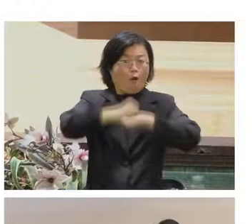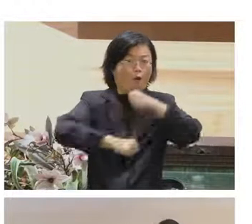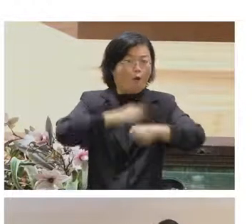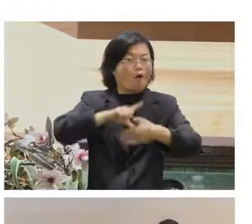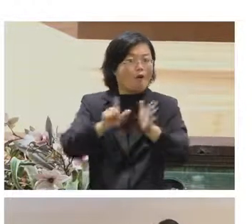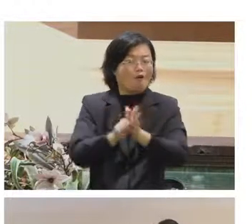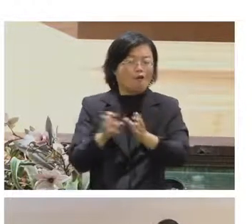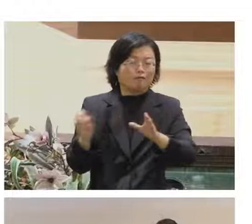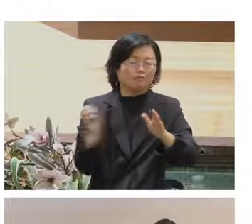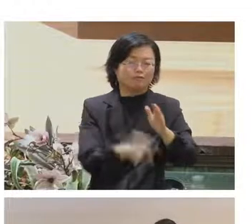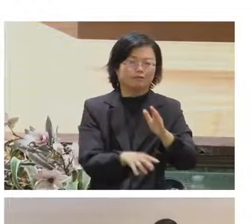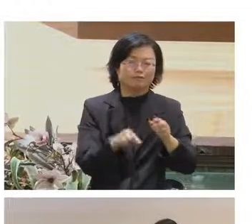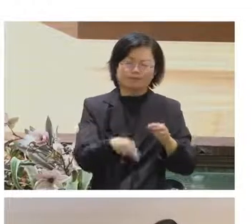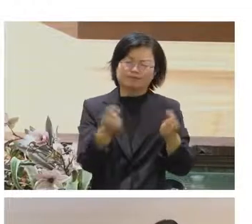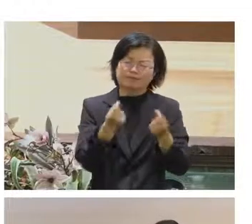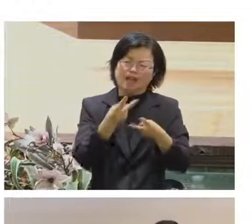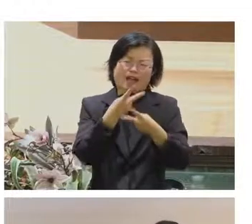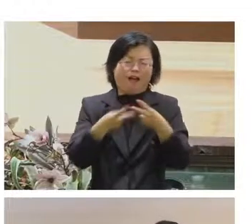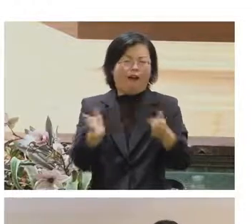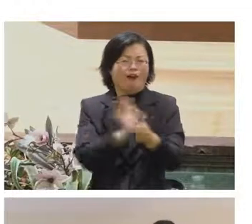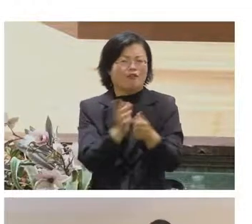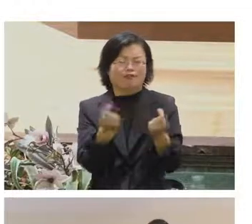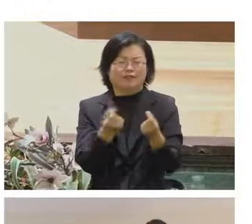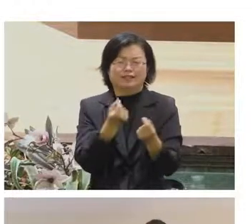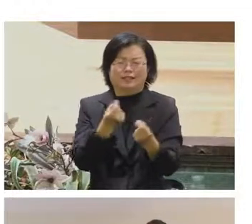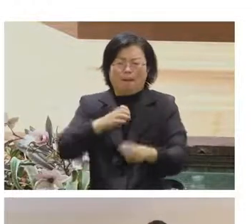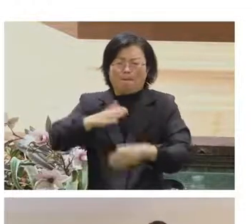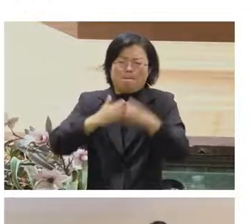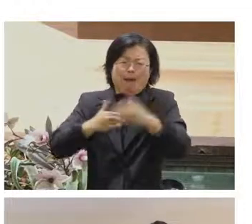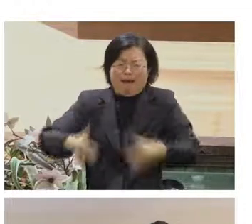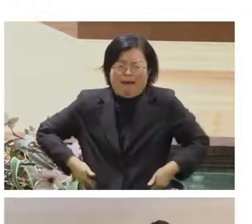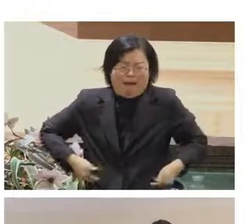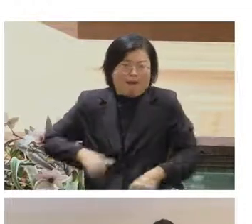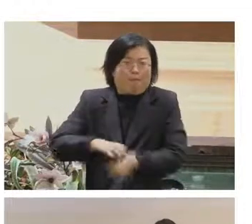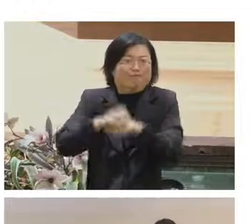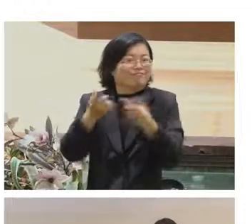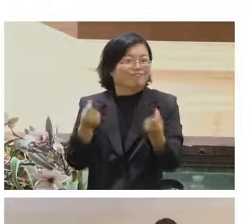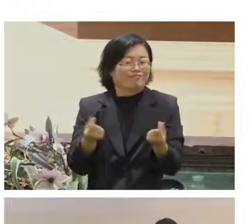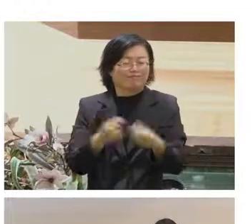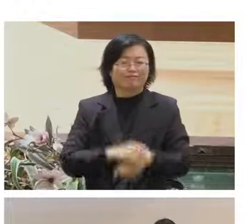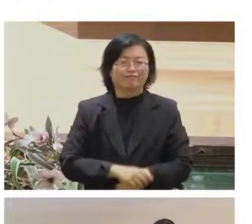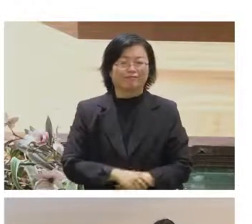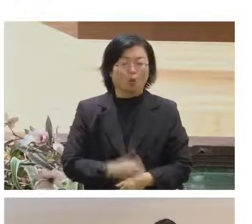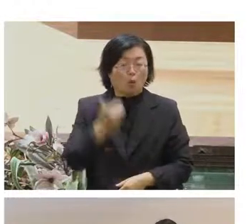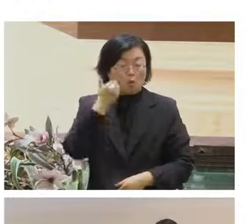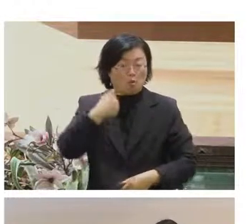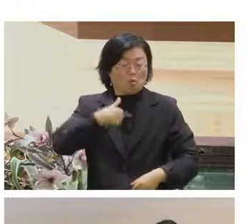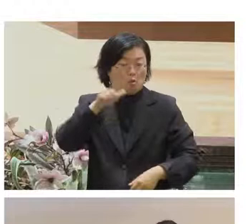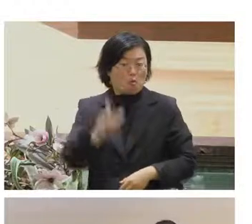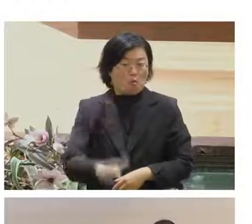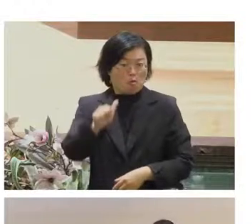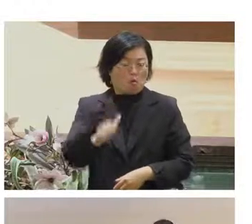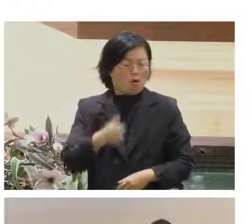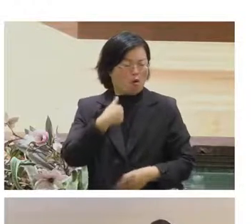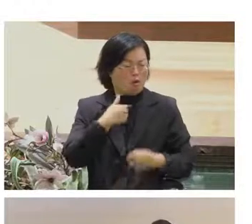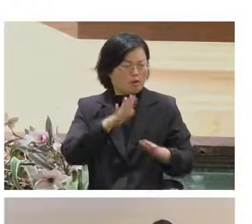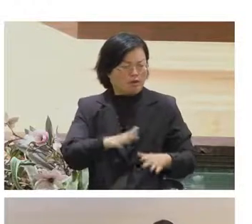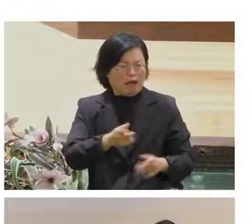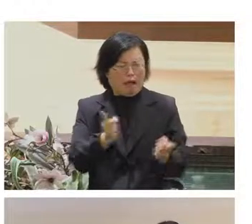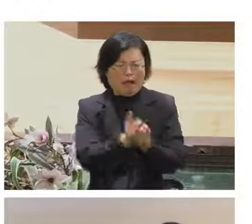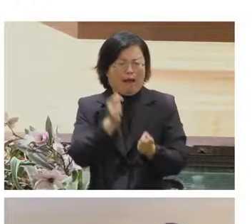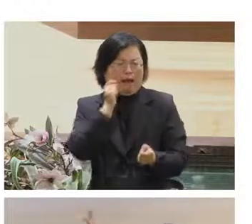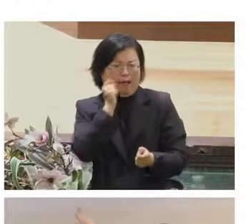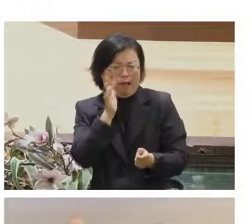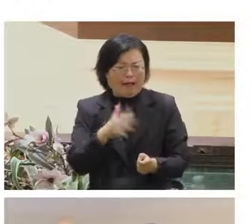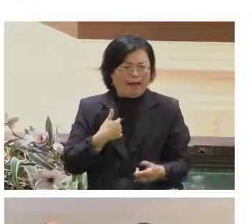它就有點像客服一個求救的功能就假設我今天是一個專家那各組他們想要求救的時候他們按一個求